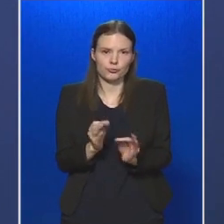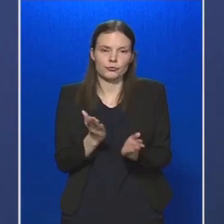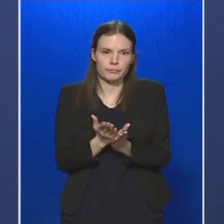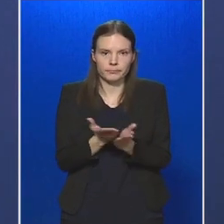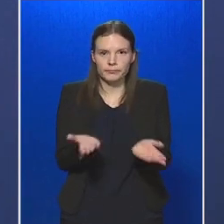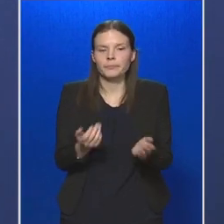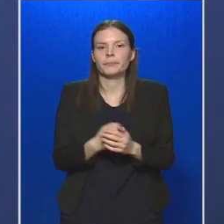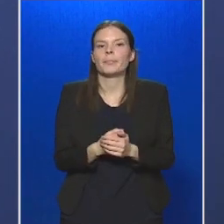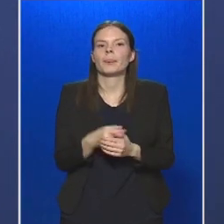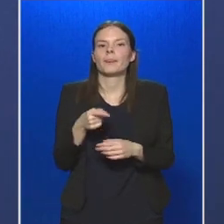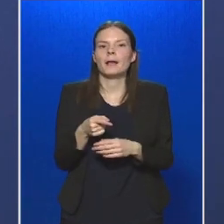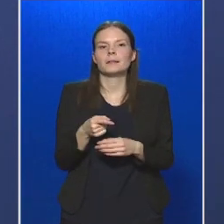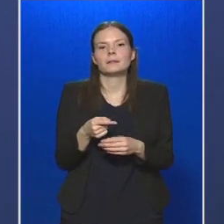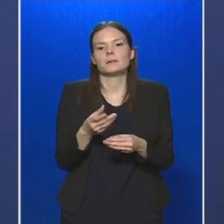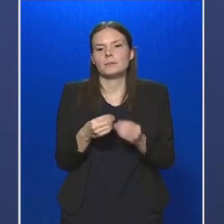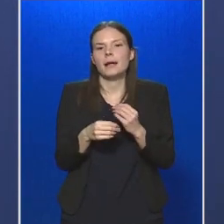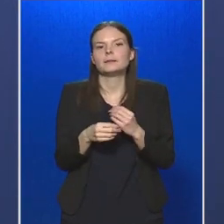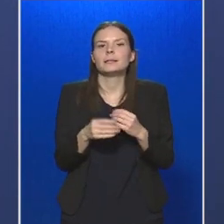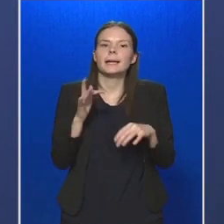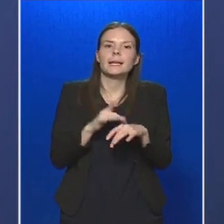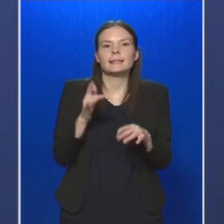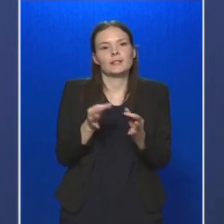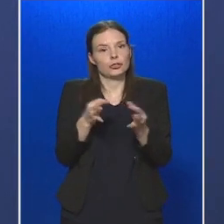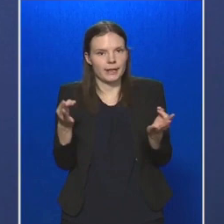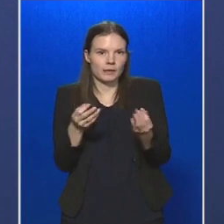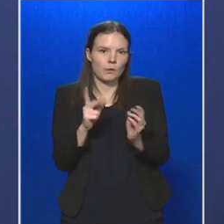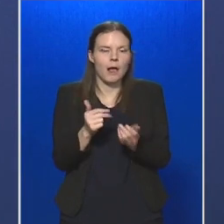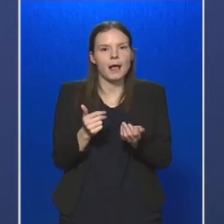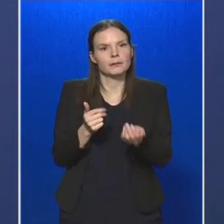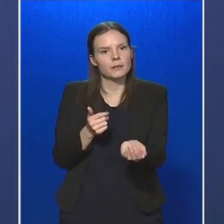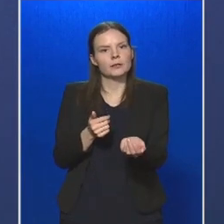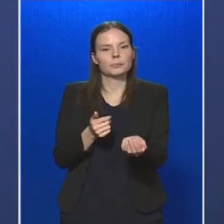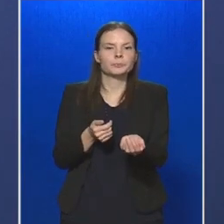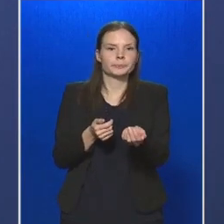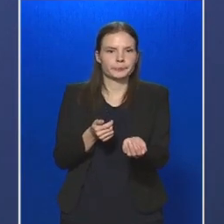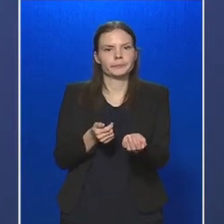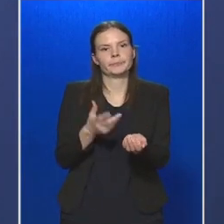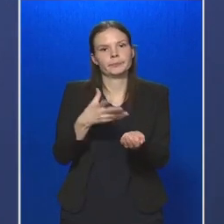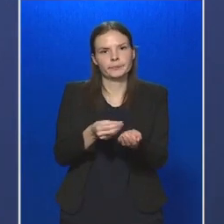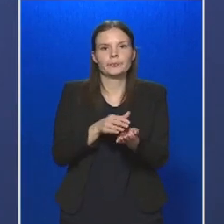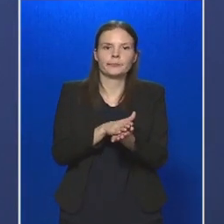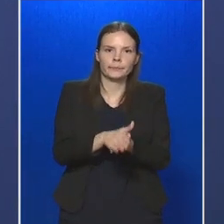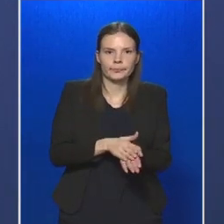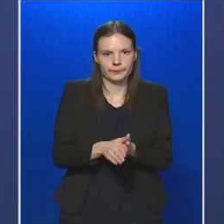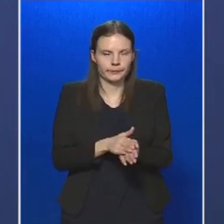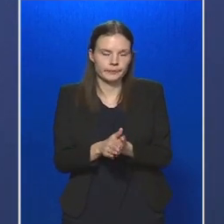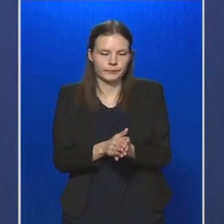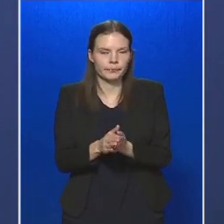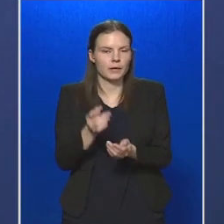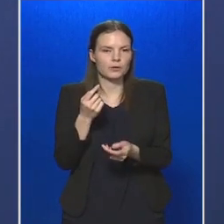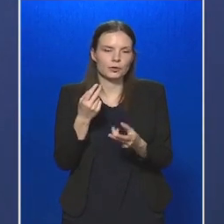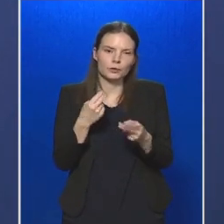Ezek érintés nélkül adagolható feltőtlenítőszerek, amivel tudjuk